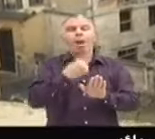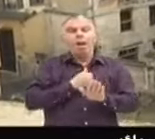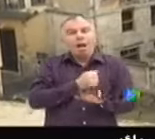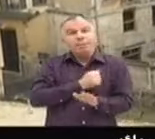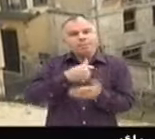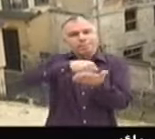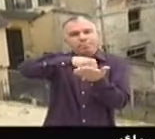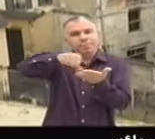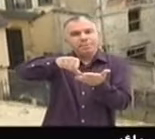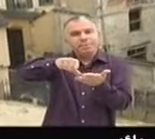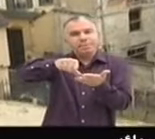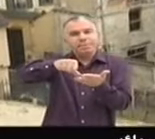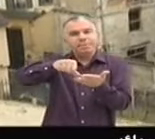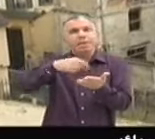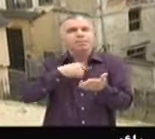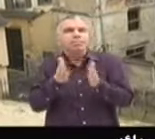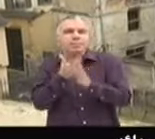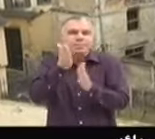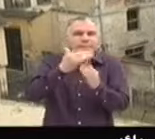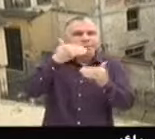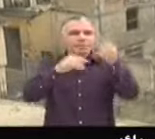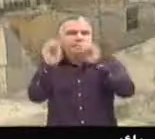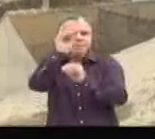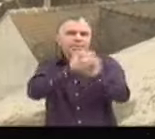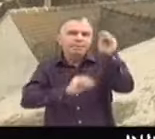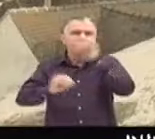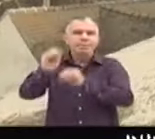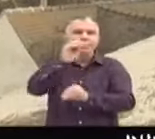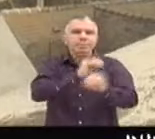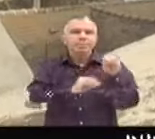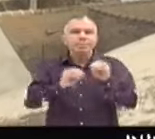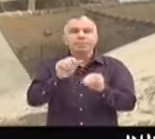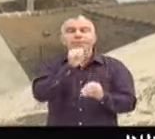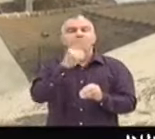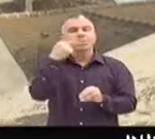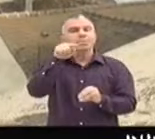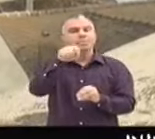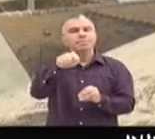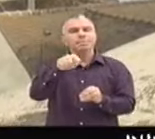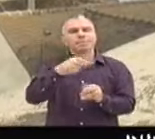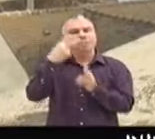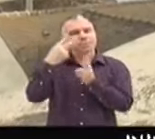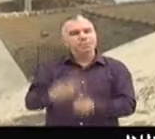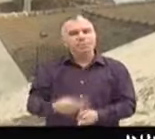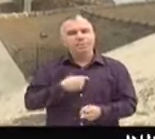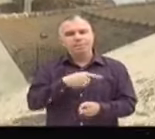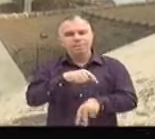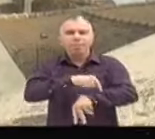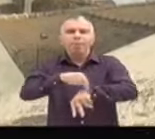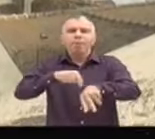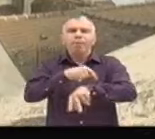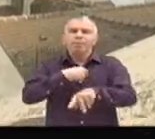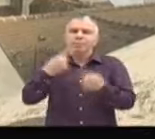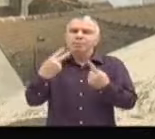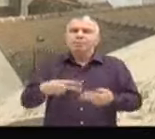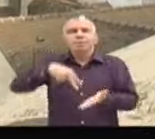rêvé de la racheter. Et de la refaire. Ben voilà, donc je me mettais là, souvent. Et je pouvais passer